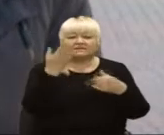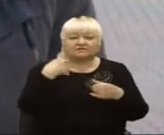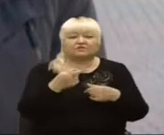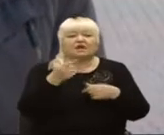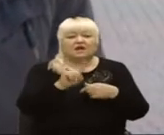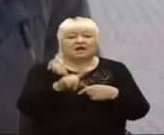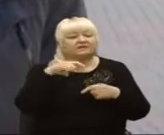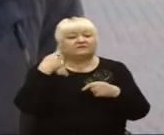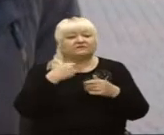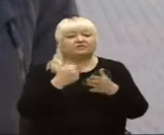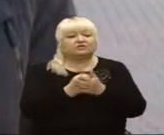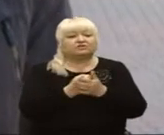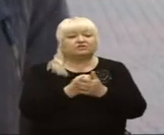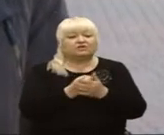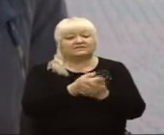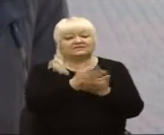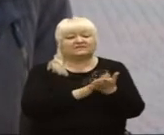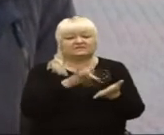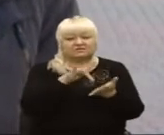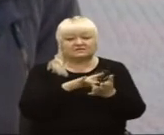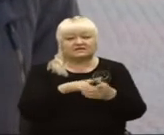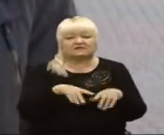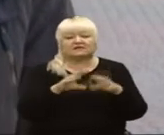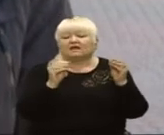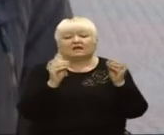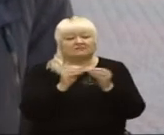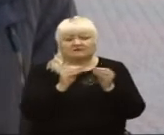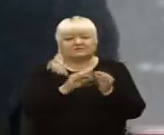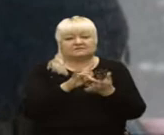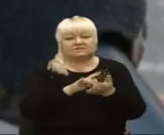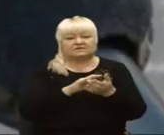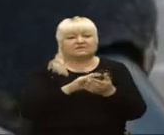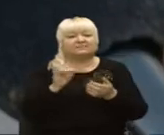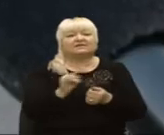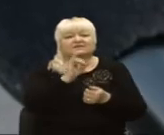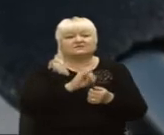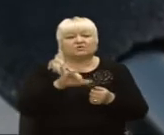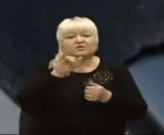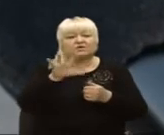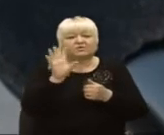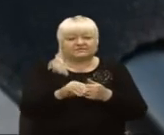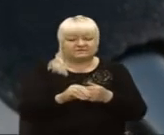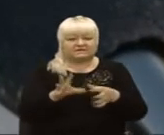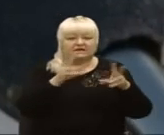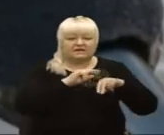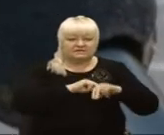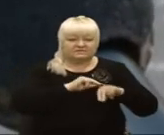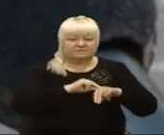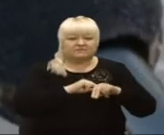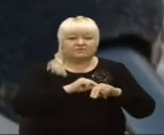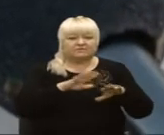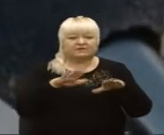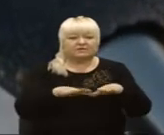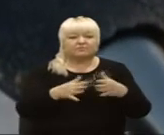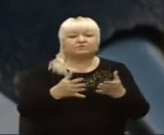чоловік дзвонить до сервісного центру. Такі ж історії у всіх, хто нині сюди прийшов. Співробітники пунктів прийому візових анкет